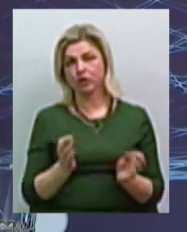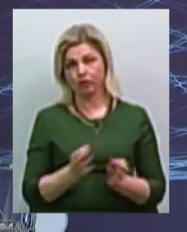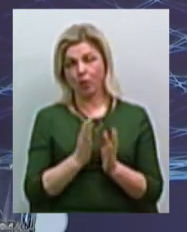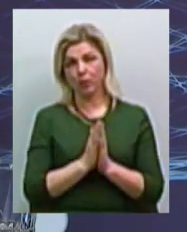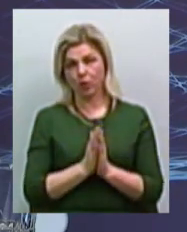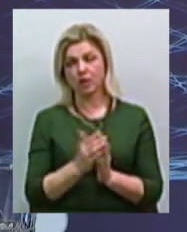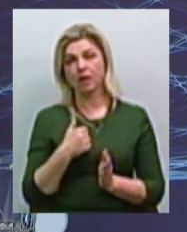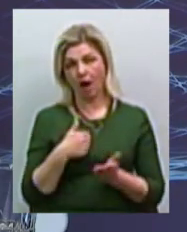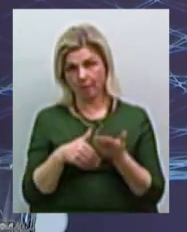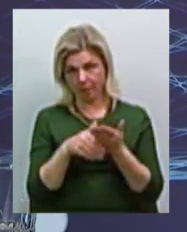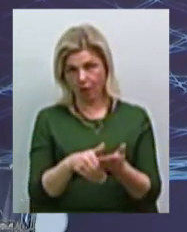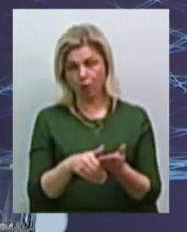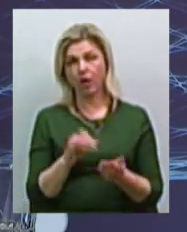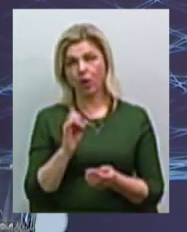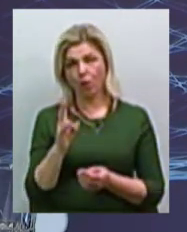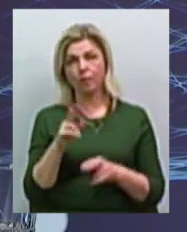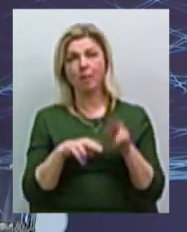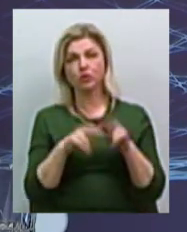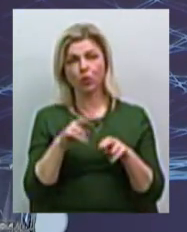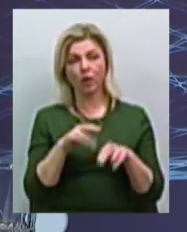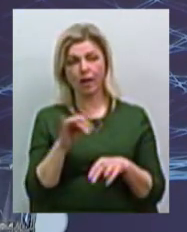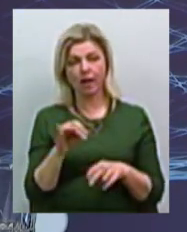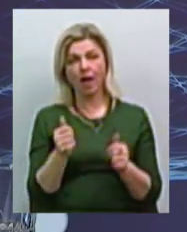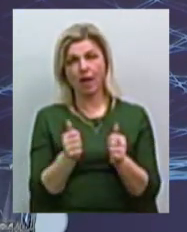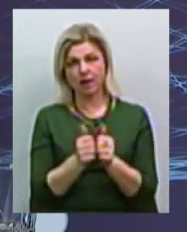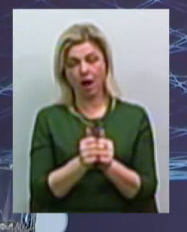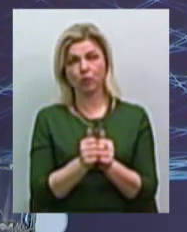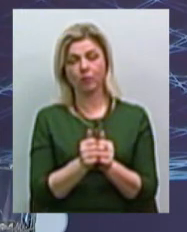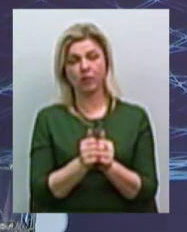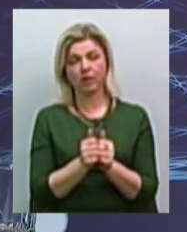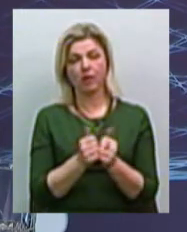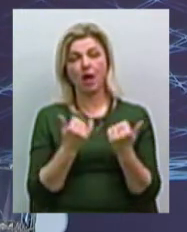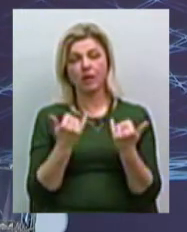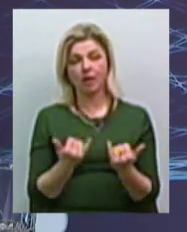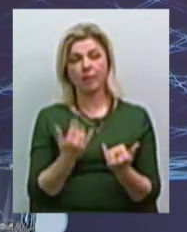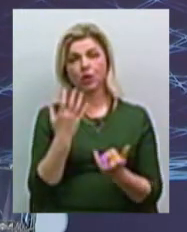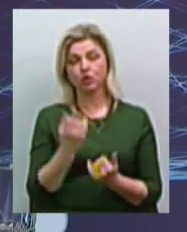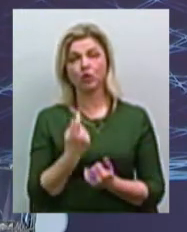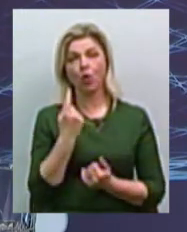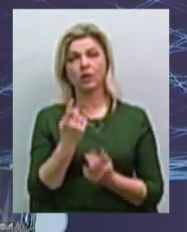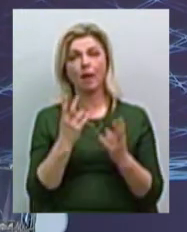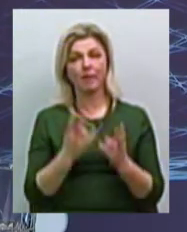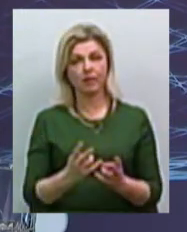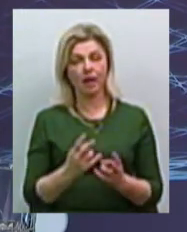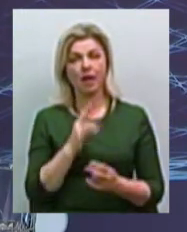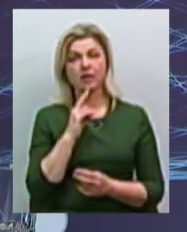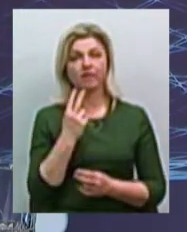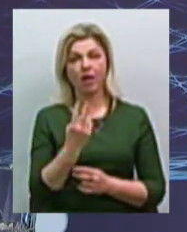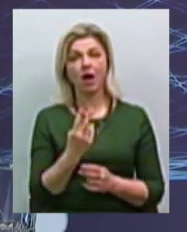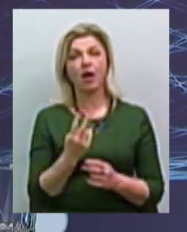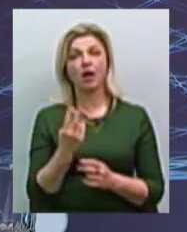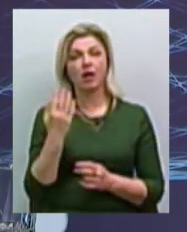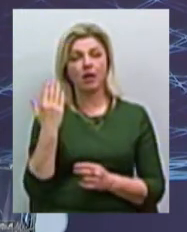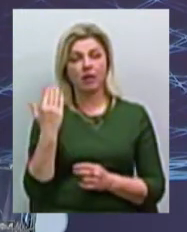я помогу. Її ми построили. Ріанов, а тепер ще одна біда. Два роки з половиною на